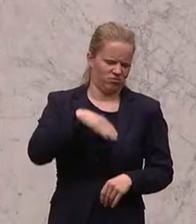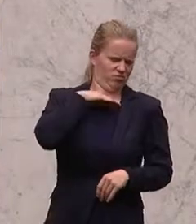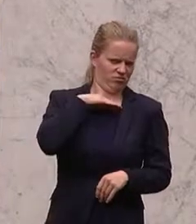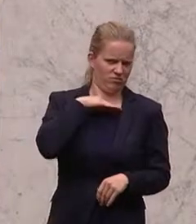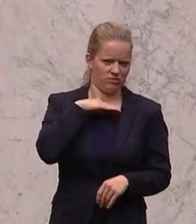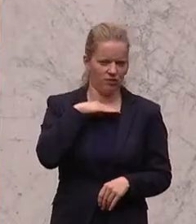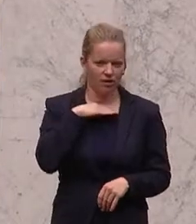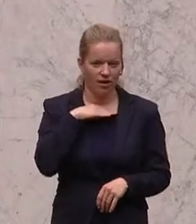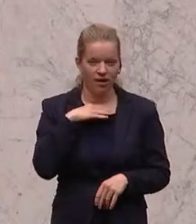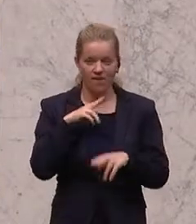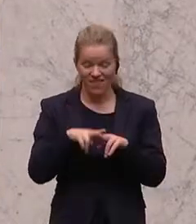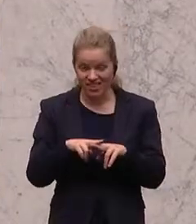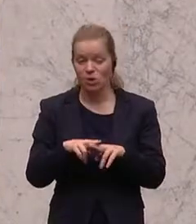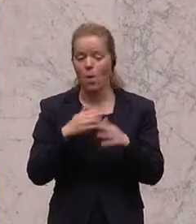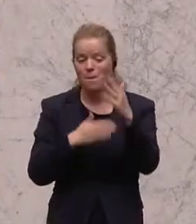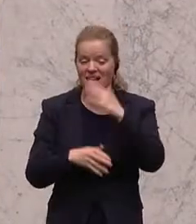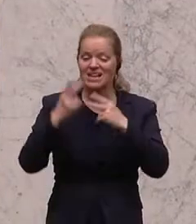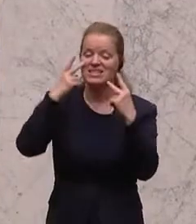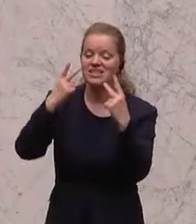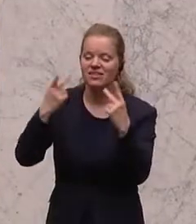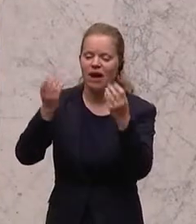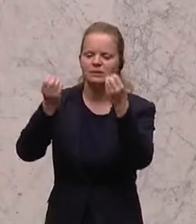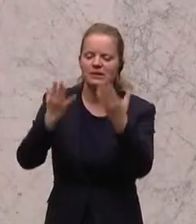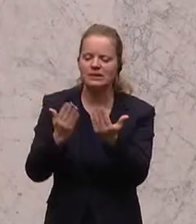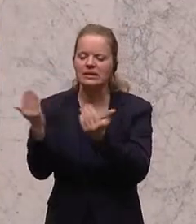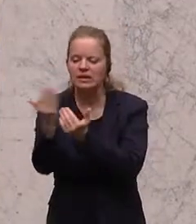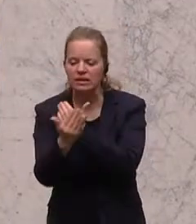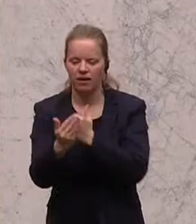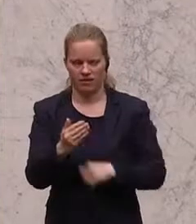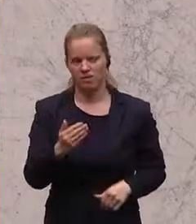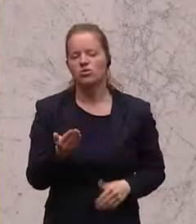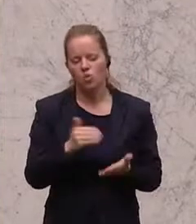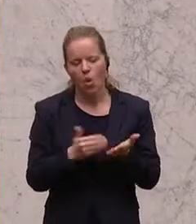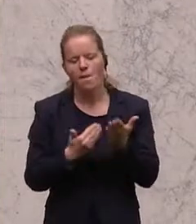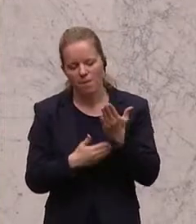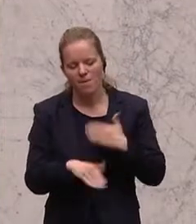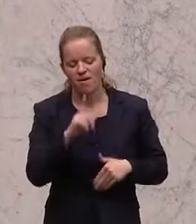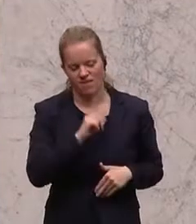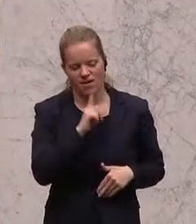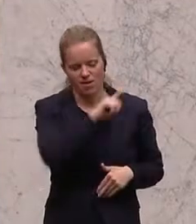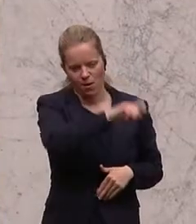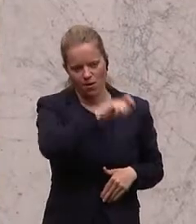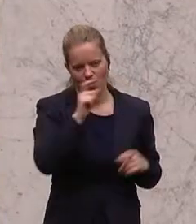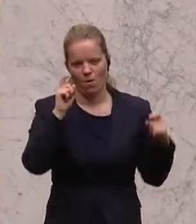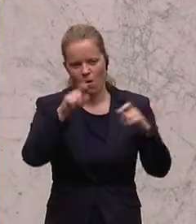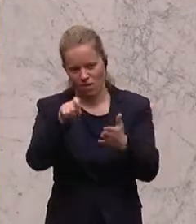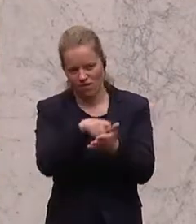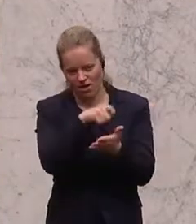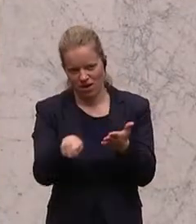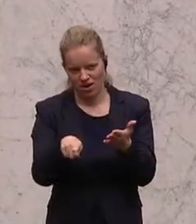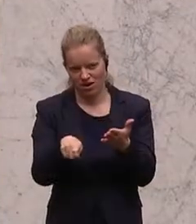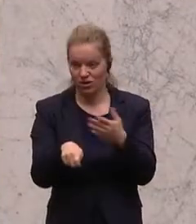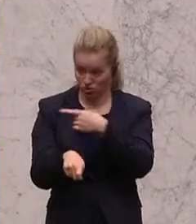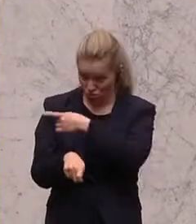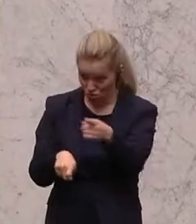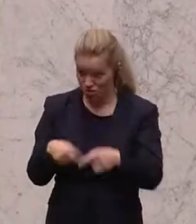noch weniger zur Wahl gehen. Ich hätte tiefstes Verständnis dafür. Und nicht Ihnen reicht, ich glaube, den Menschen reicht es schon